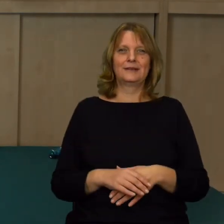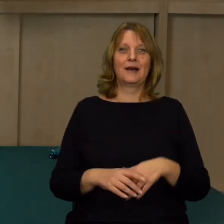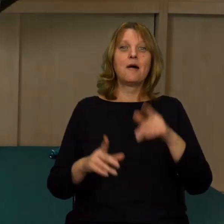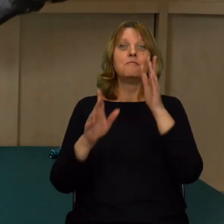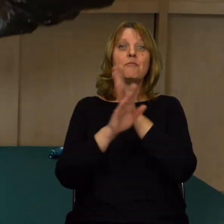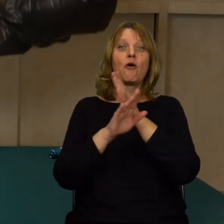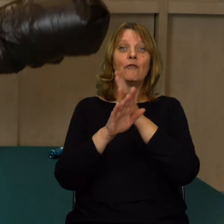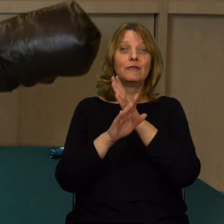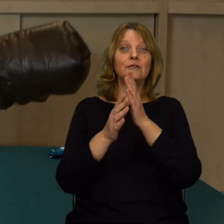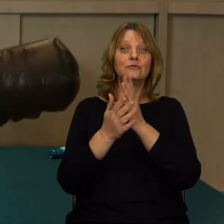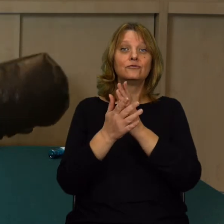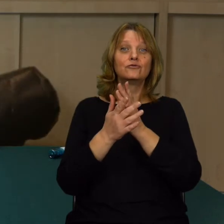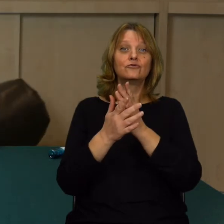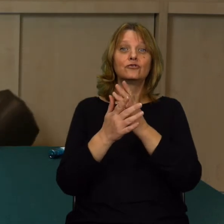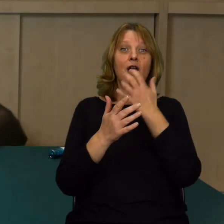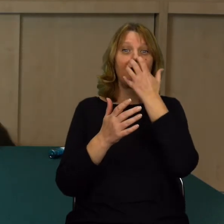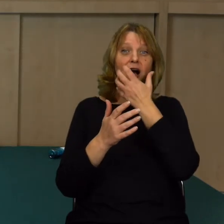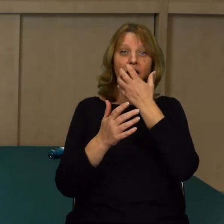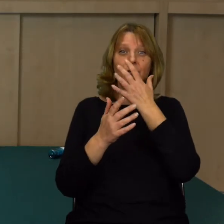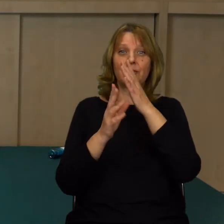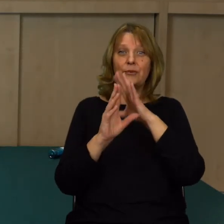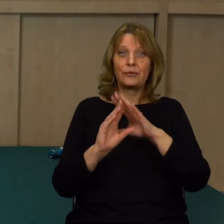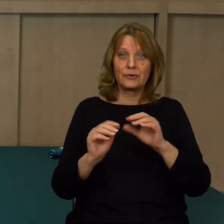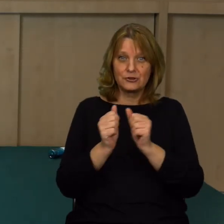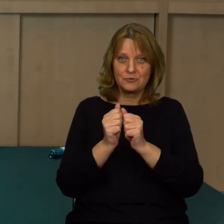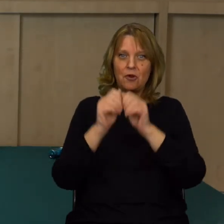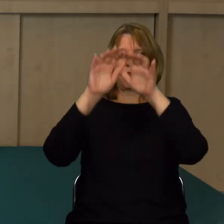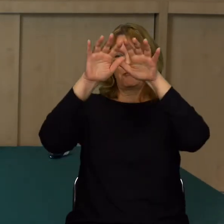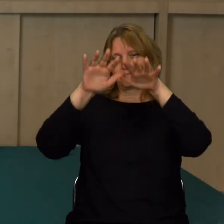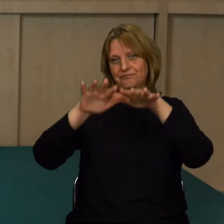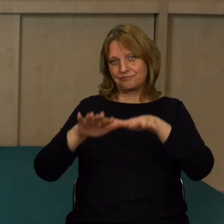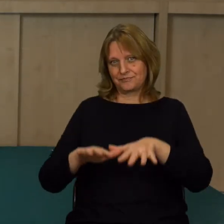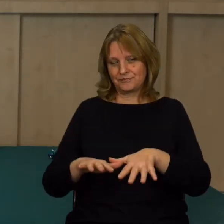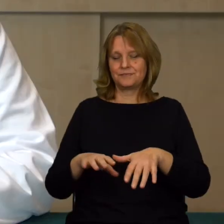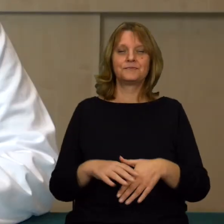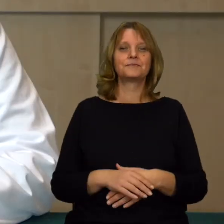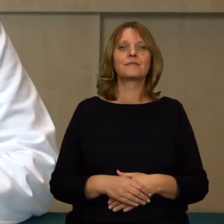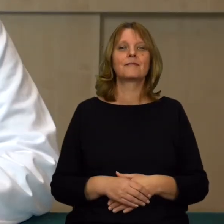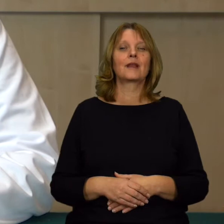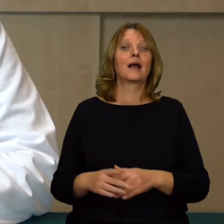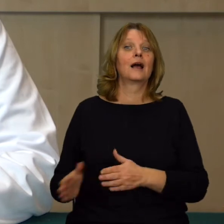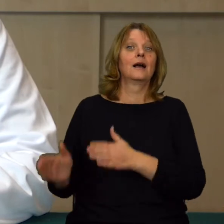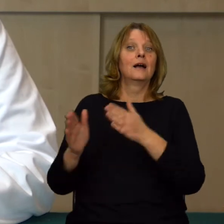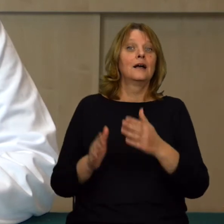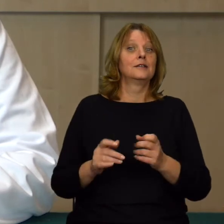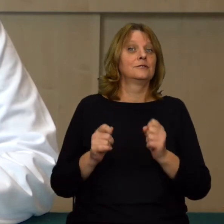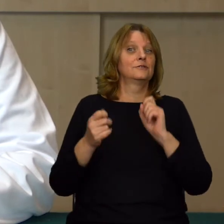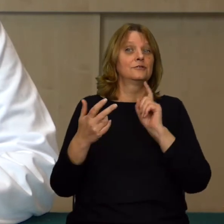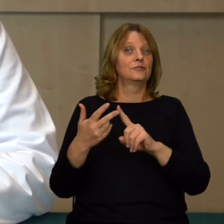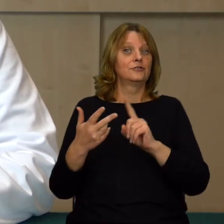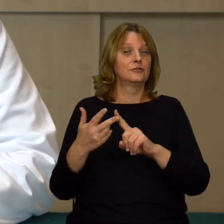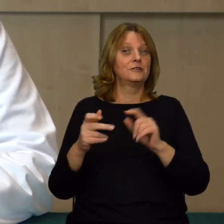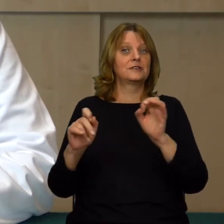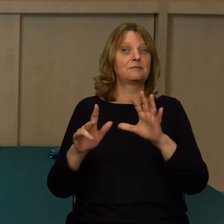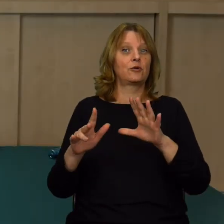powietrze wróci do swojej temperatury. O, widzę, że wylądował za moimi plecami. Tym samym przechodzimy do trzeciego sposobu na